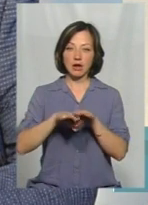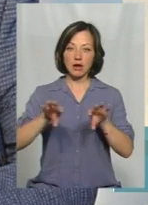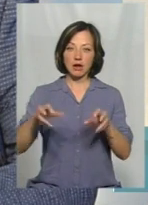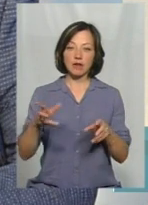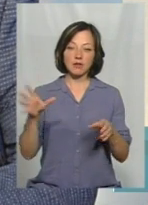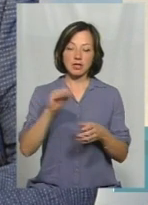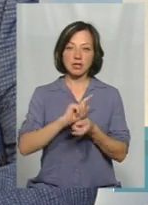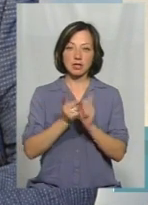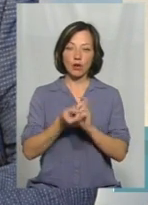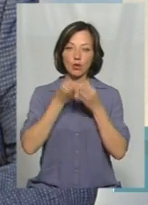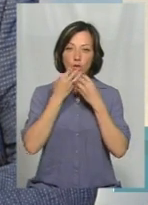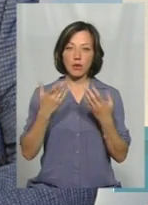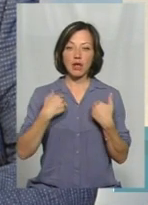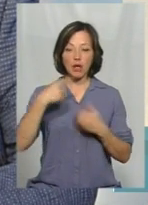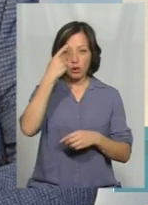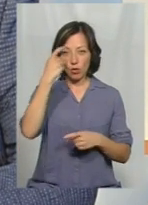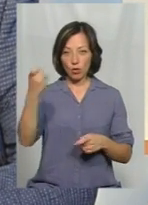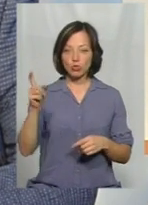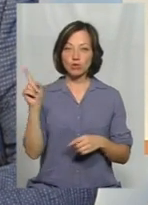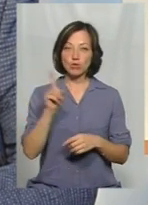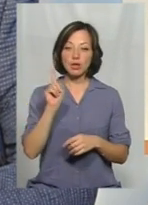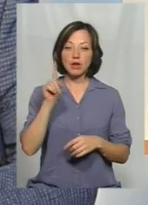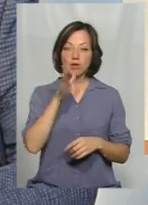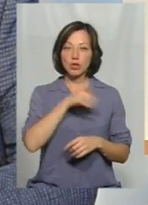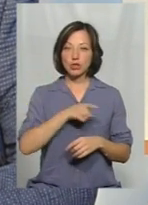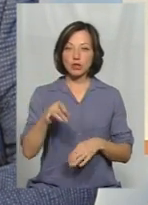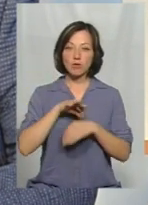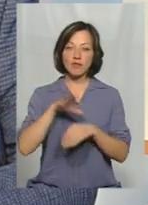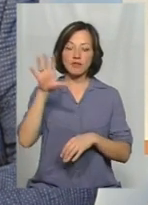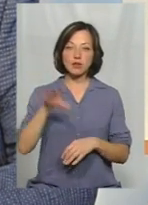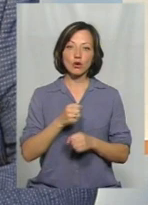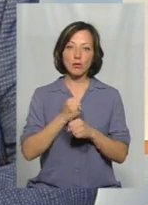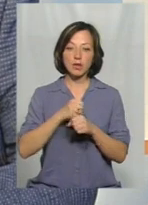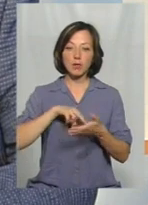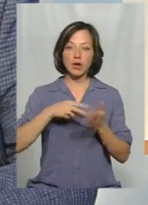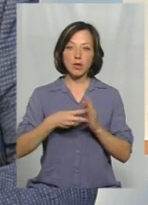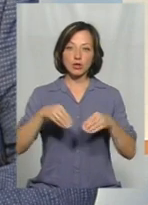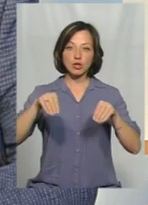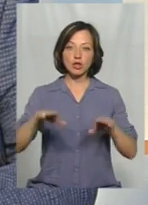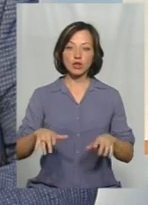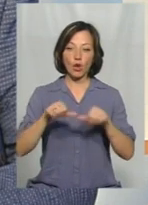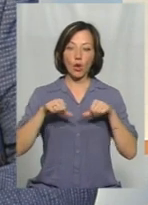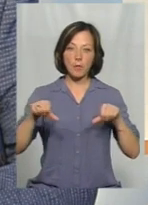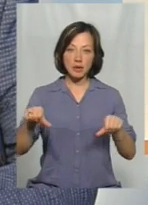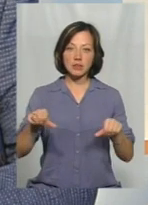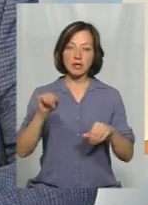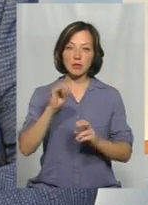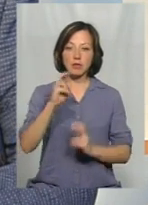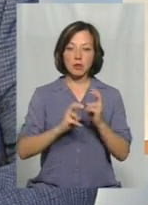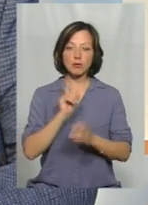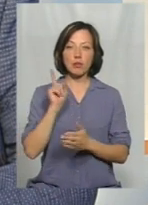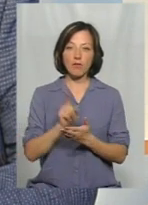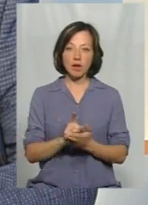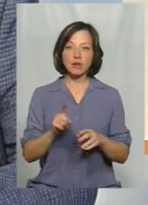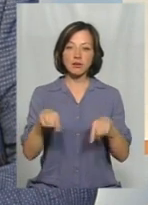стало добре. Але я наголошую на тому, що навіть на час проведення всіх робіт, передбачених рішенням комісії ТЕП, підприємство повинно